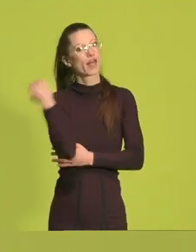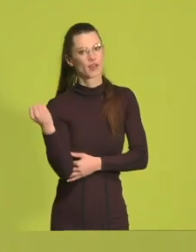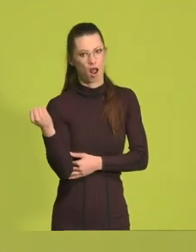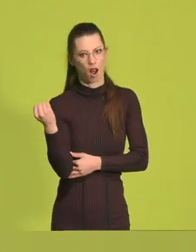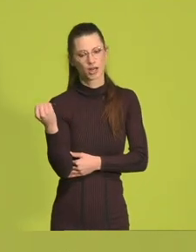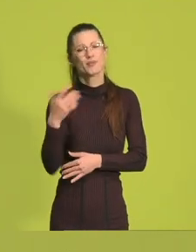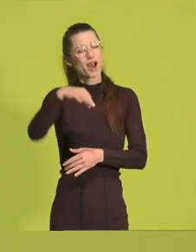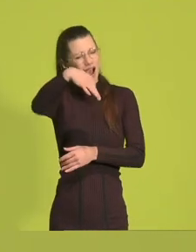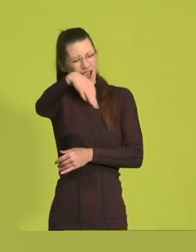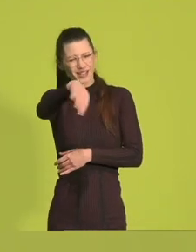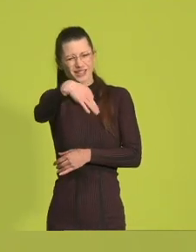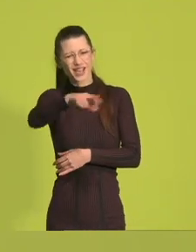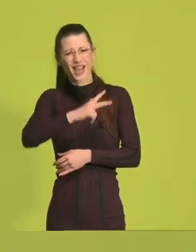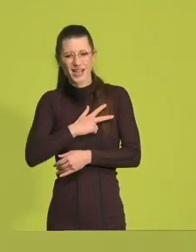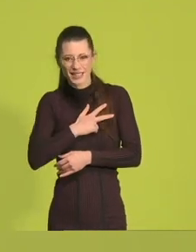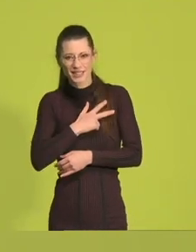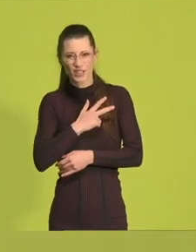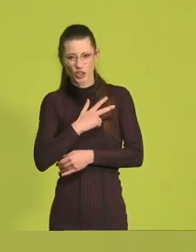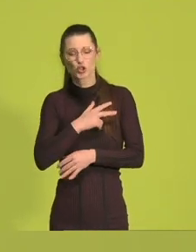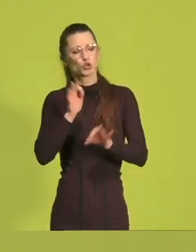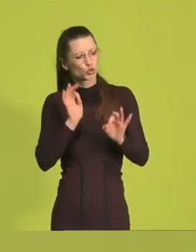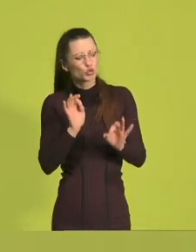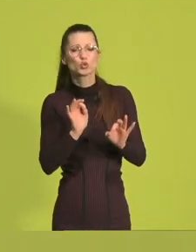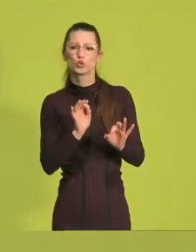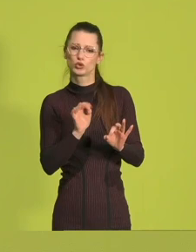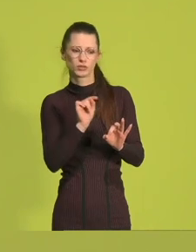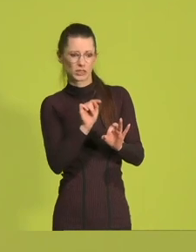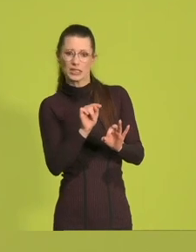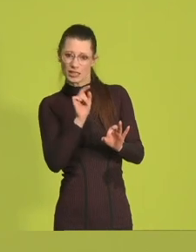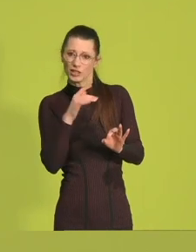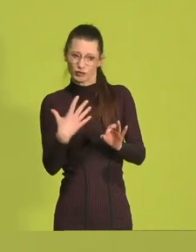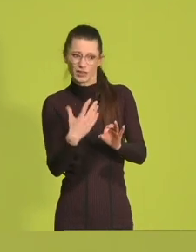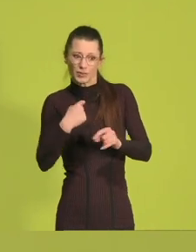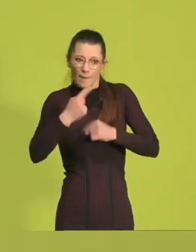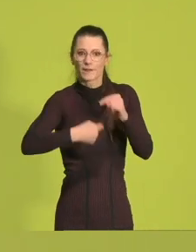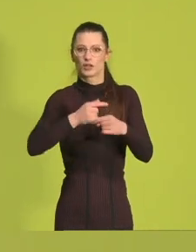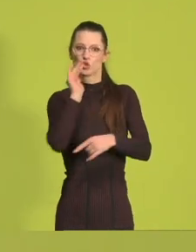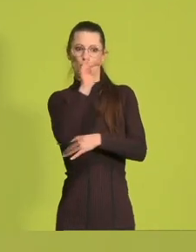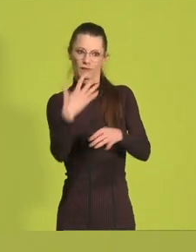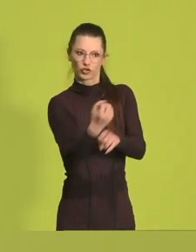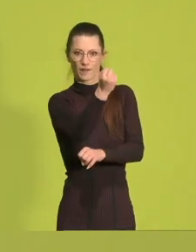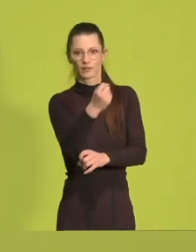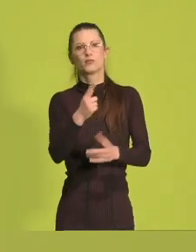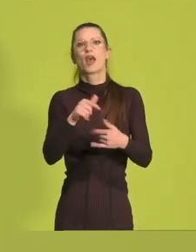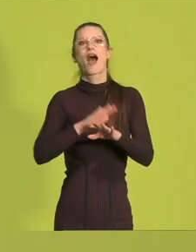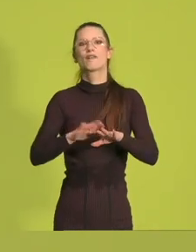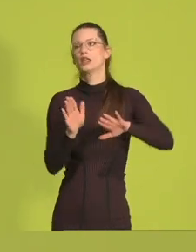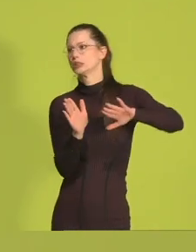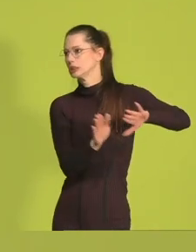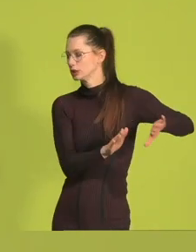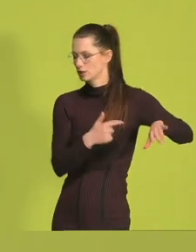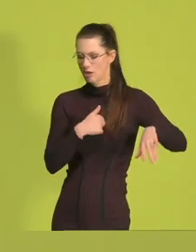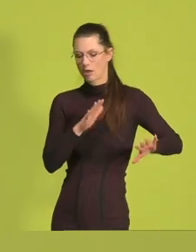aber sie ist die einzig realistische und gutes Leben zu sichern. Denn verdrängen und